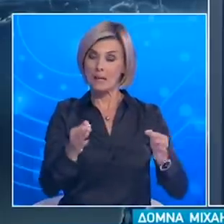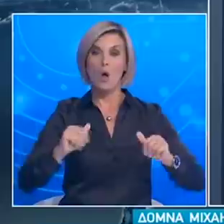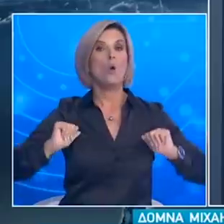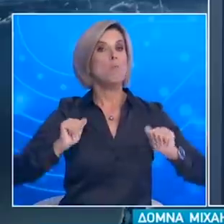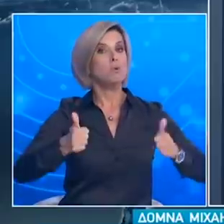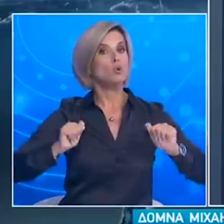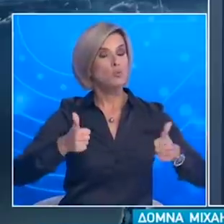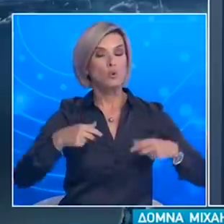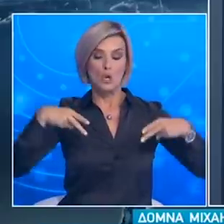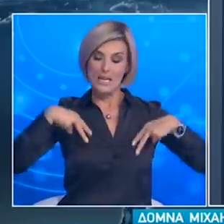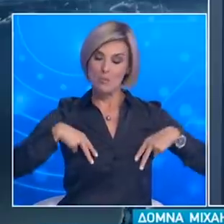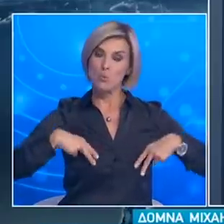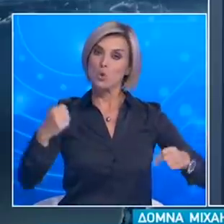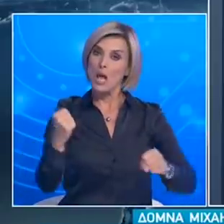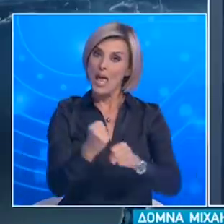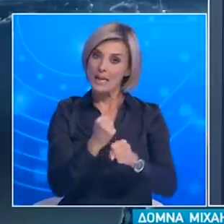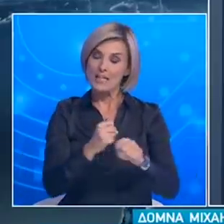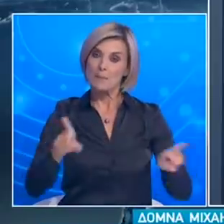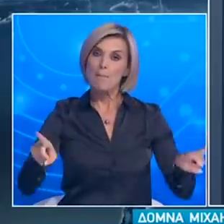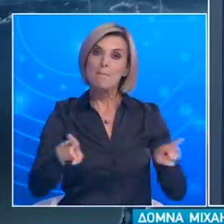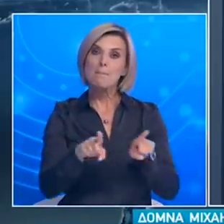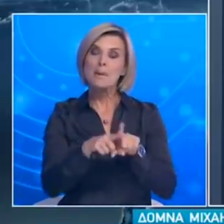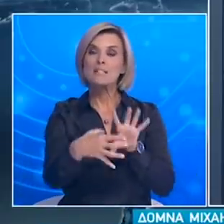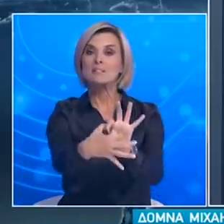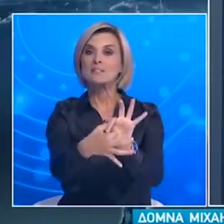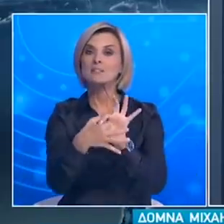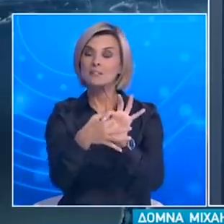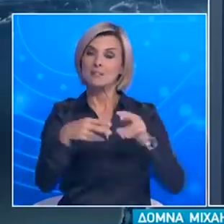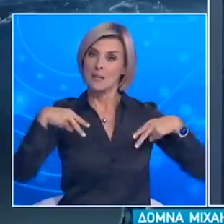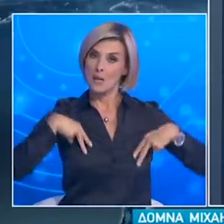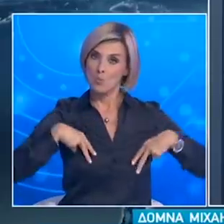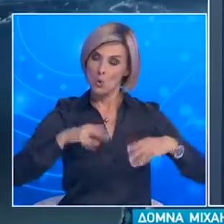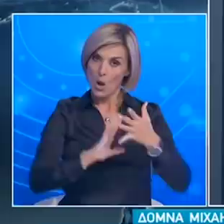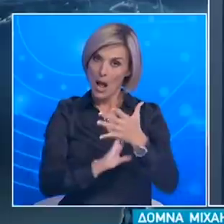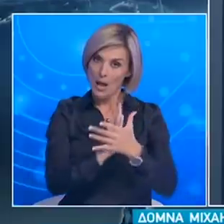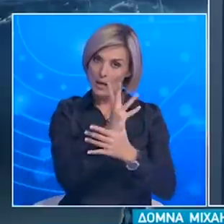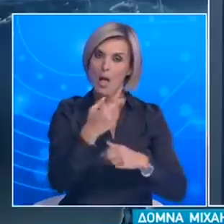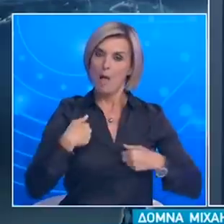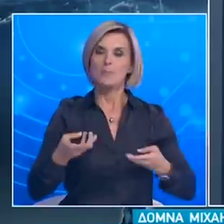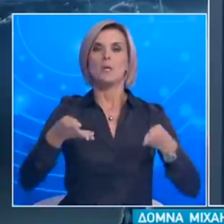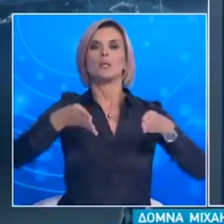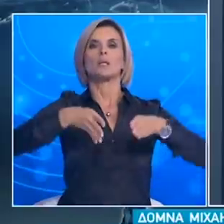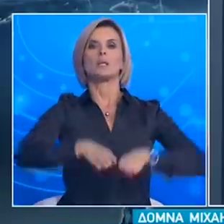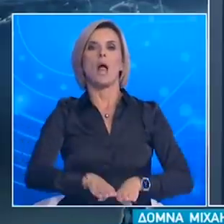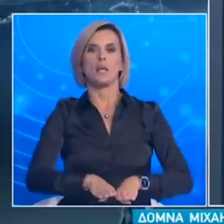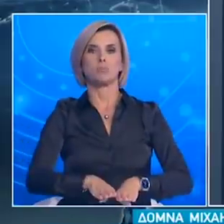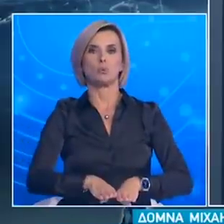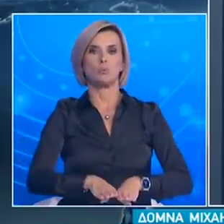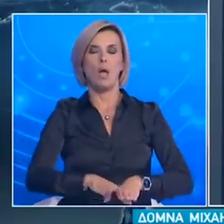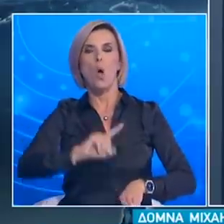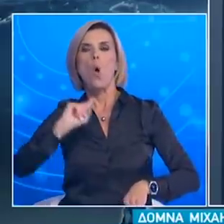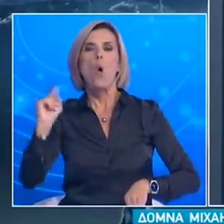και Κοινωνικών Υποθέσεων και σε συνεργασία με το Υπουργείο Ανάπτυξης αναλαμβάνουμε να καλύψουμε το κόστος για τη χορήγηση των